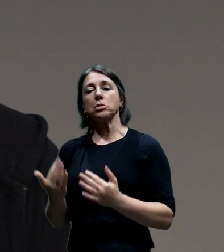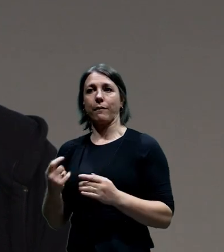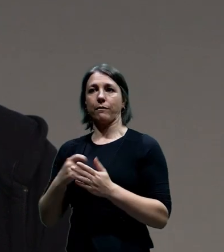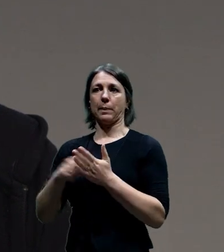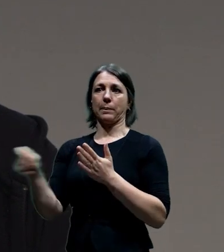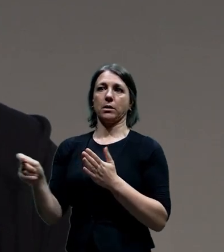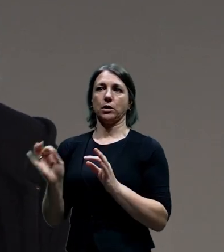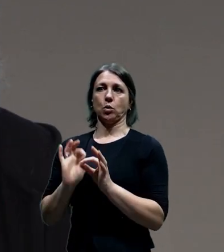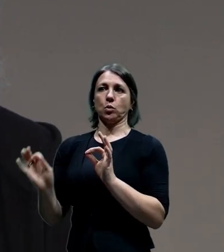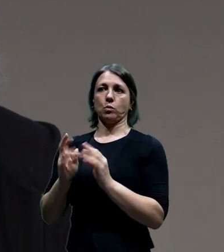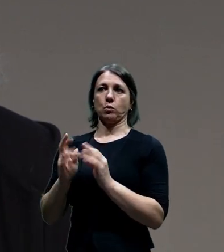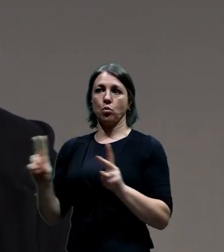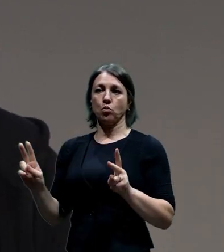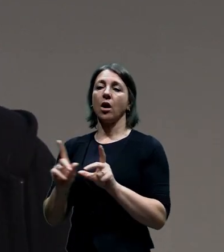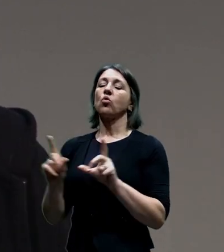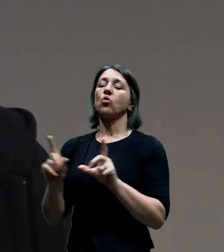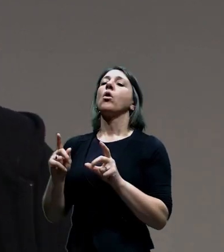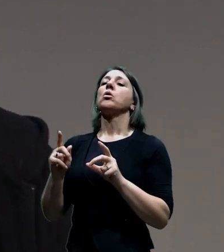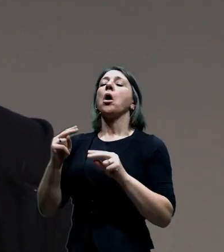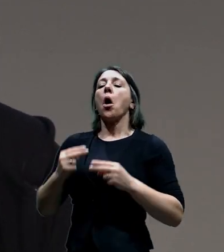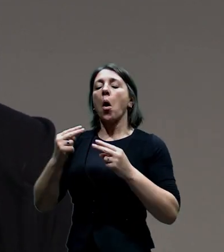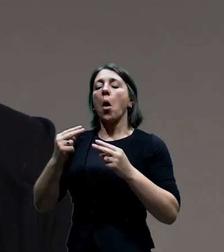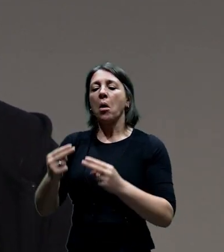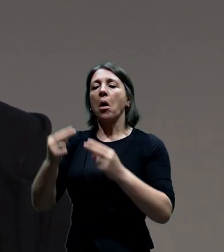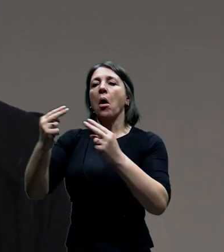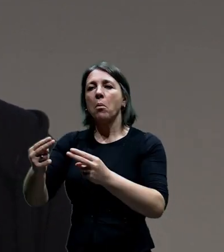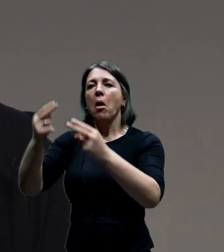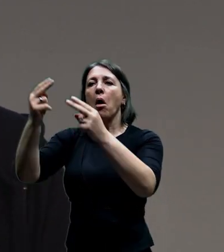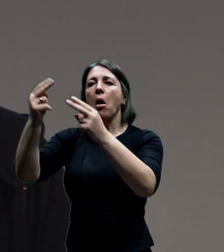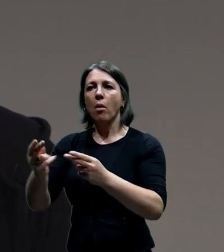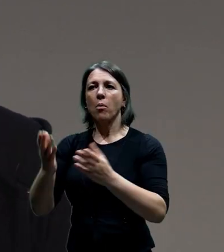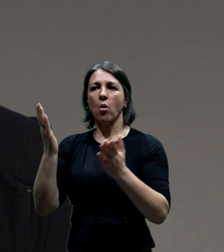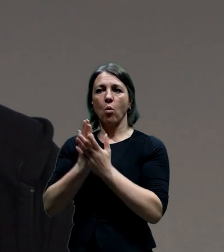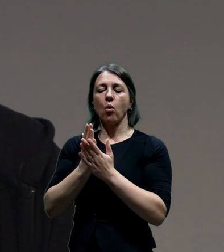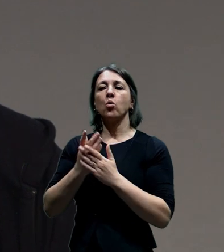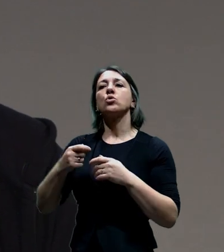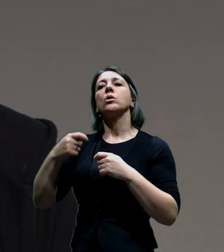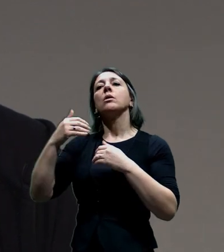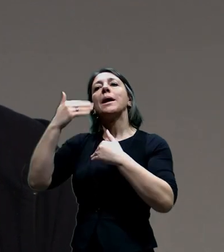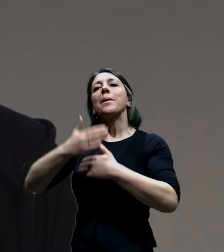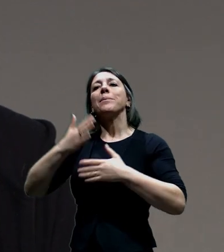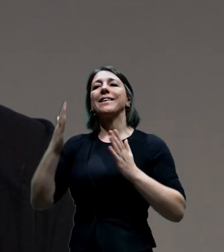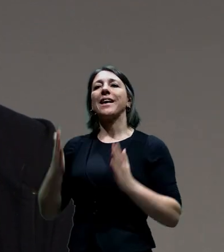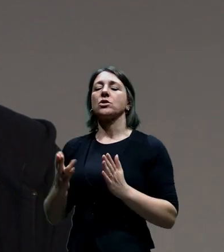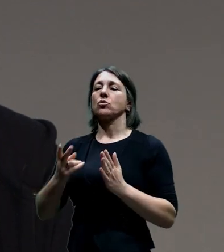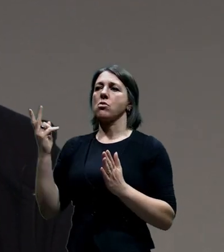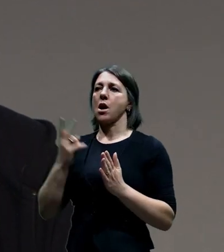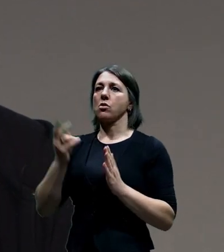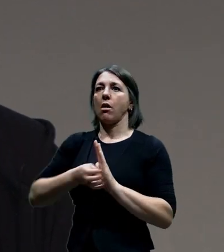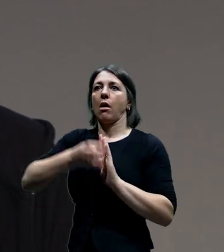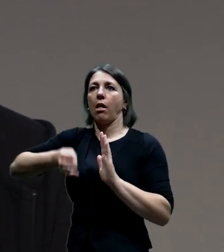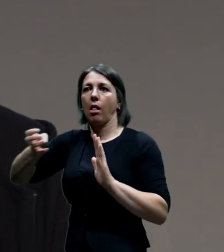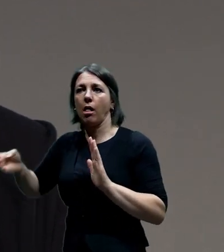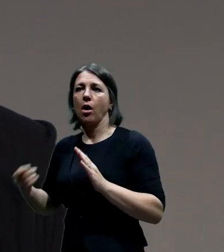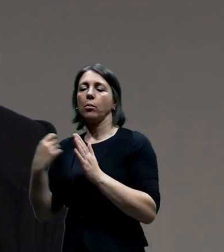městský okruh, pak realizovat zahloubení v Holešovičkách není pro to město vlastně jako žádná lekrace. Takže jako